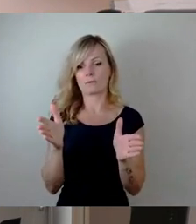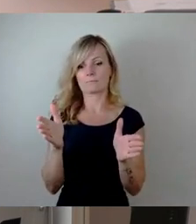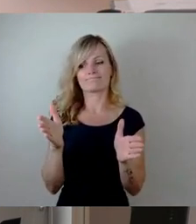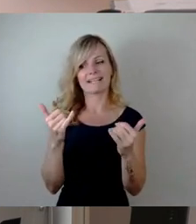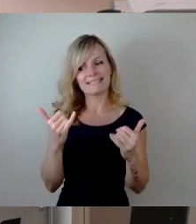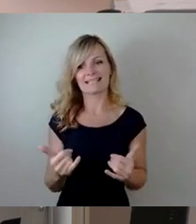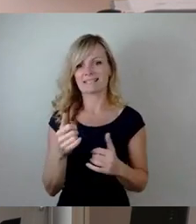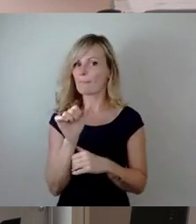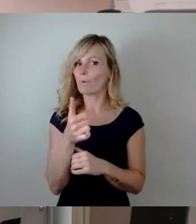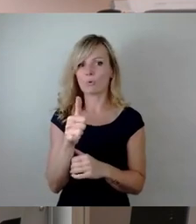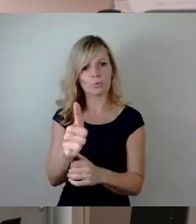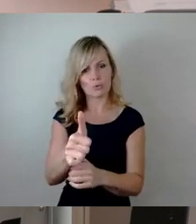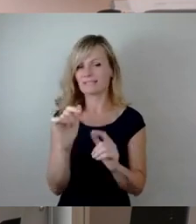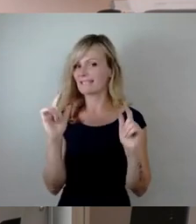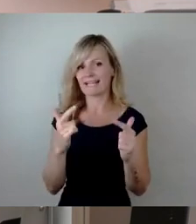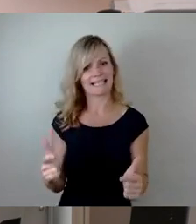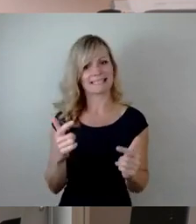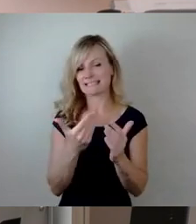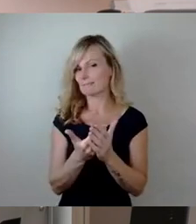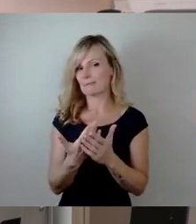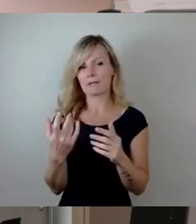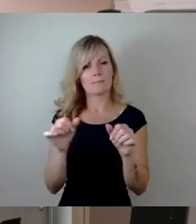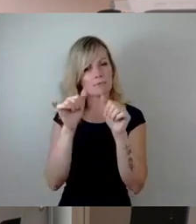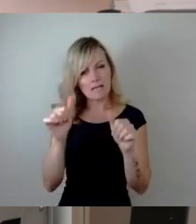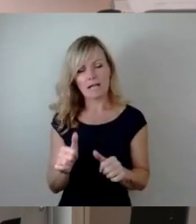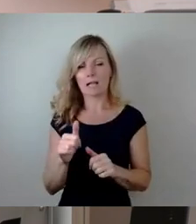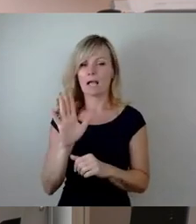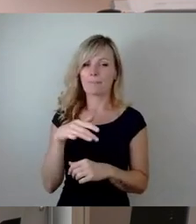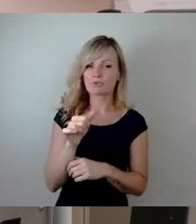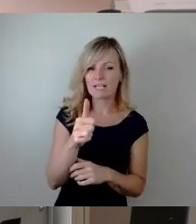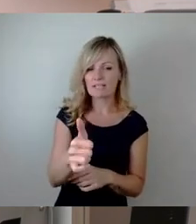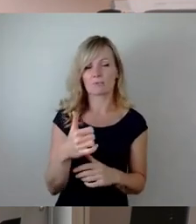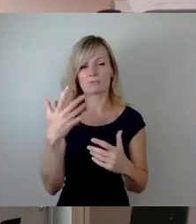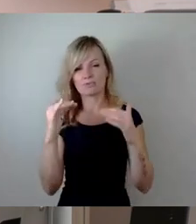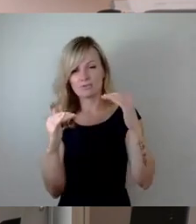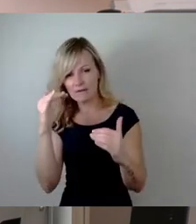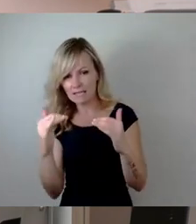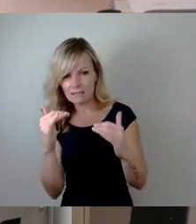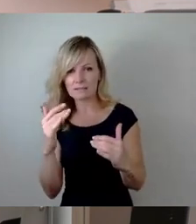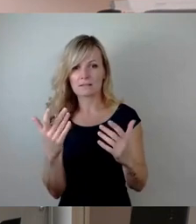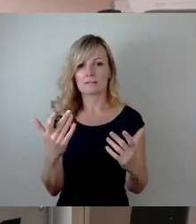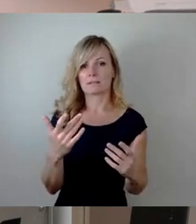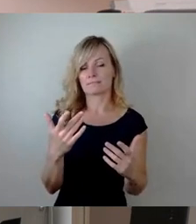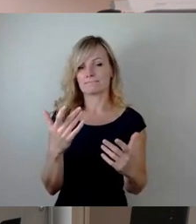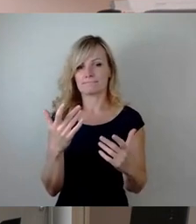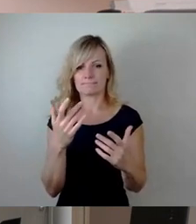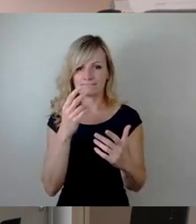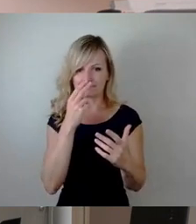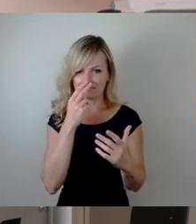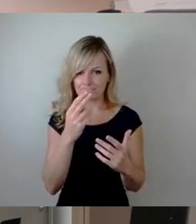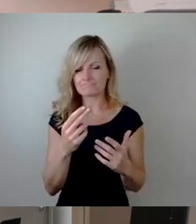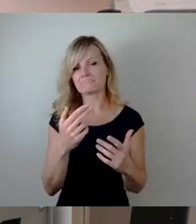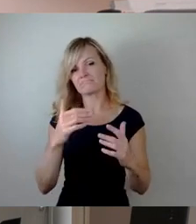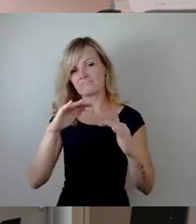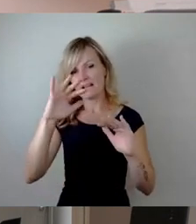Die Modellierungen oder die Abschätzungen schwanken aktuell, wenn wir es vom Pegelstand abdrücken, zwischen